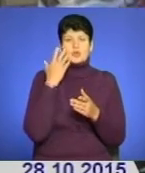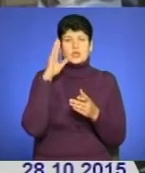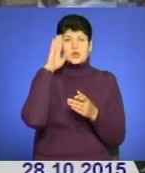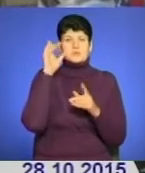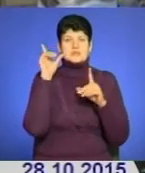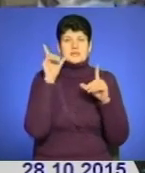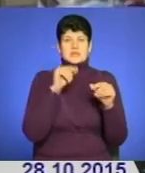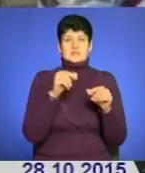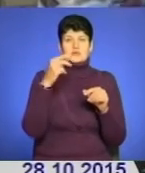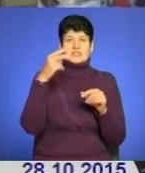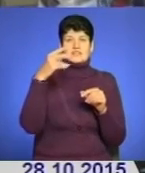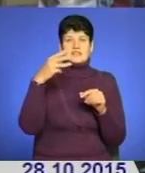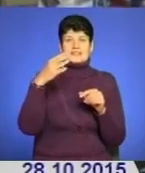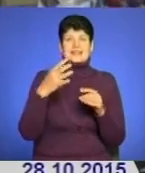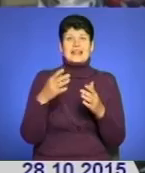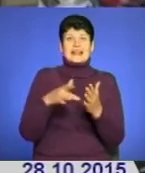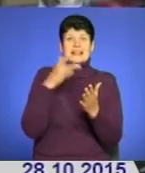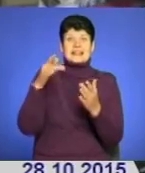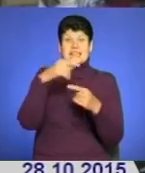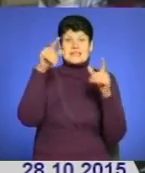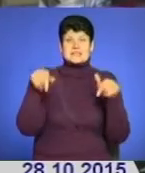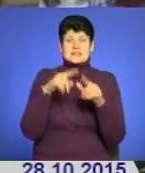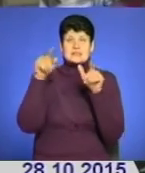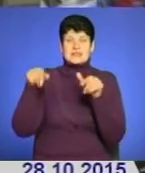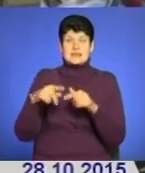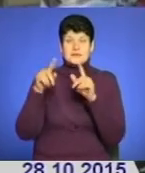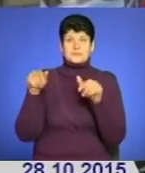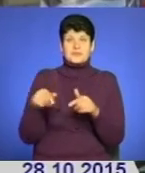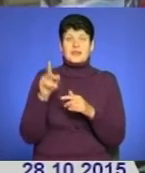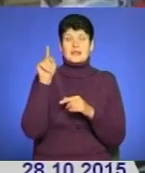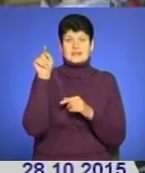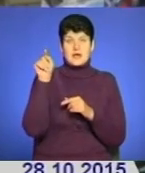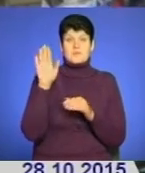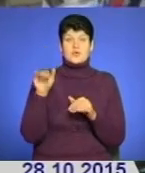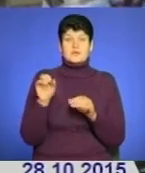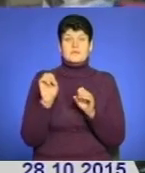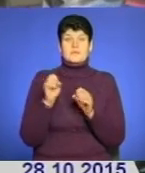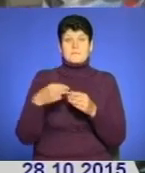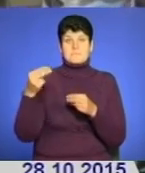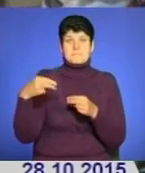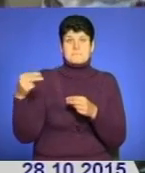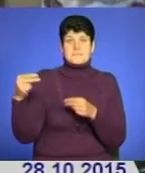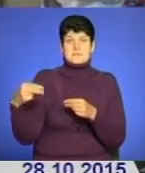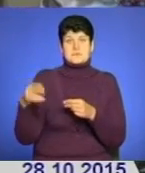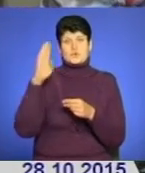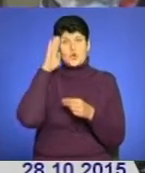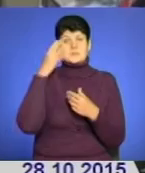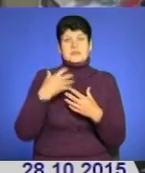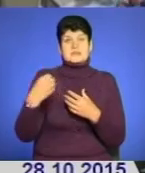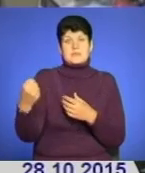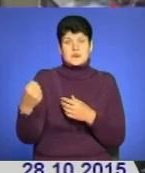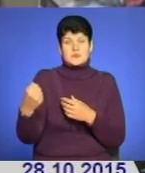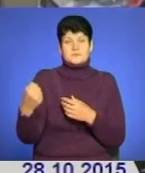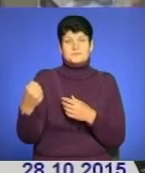їдуть в поїздку, то це один, два, три листки, тобто вони везуть з собою такий, і там потім ці акт видачі підписують, у нас же хлопці, які приймають,